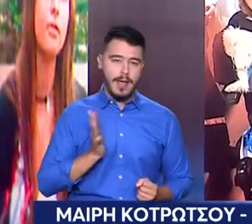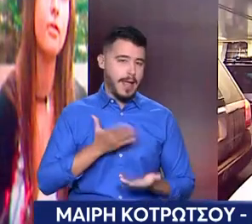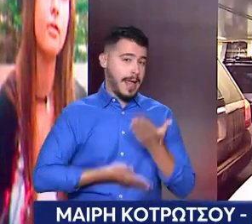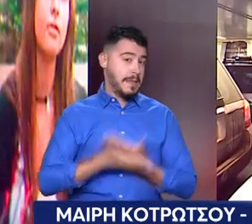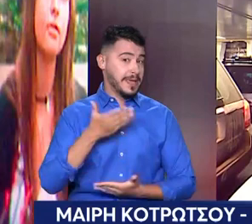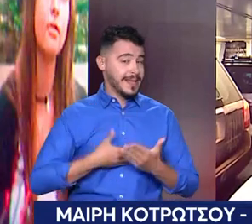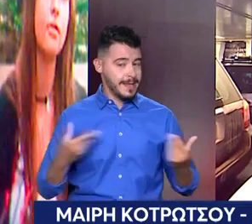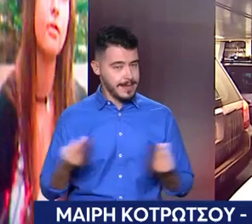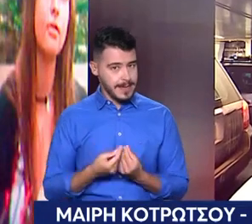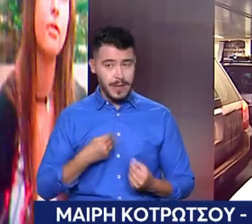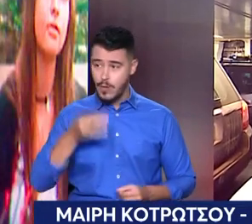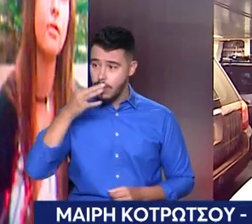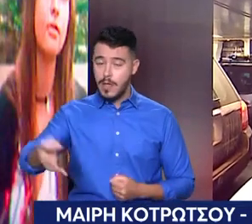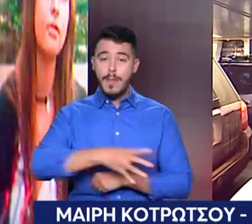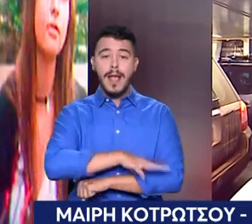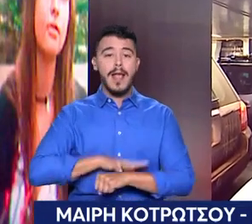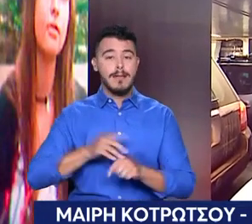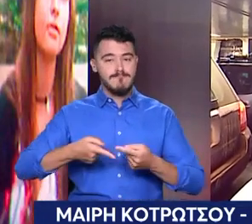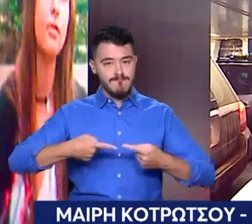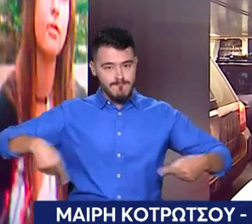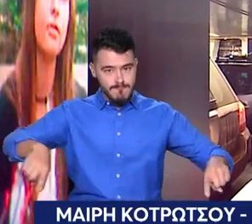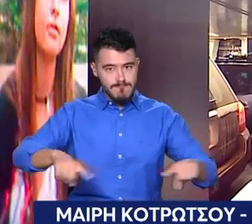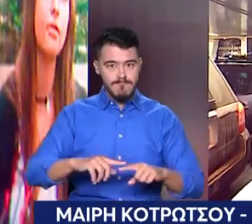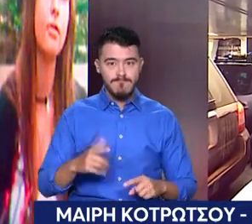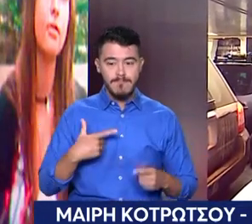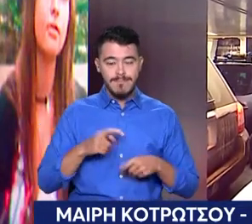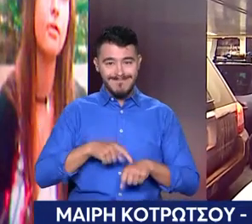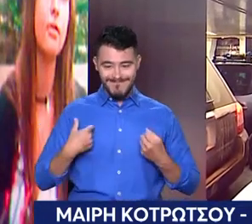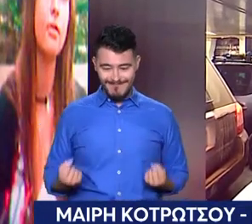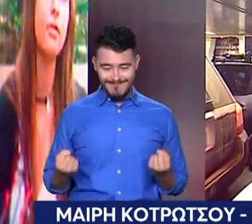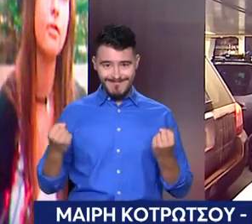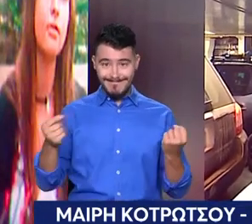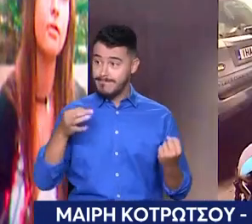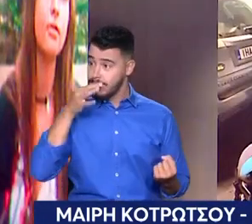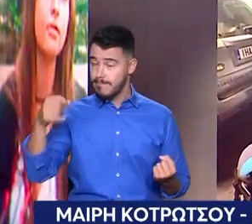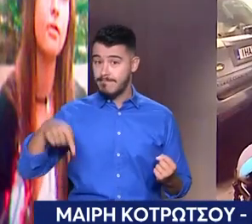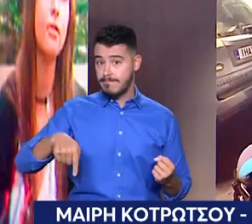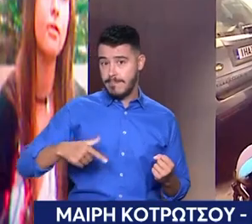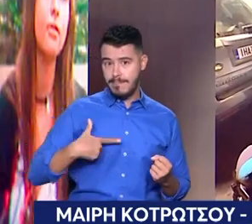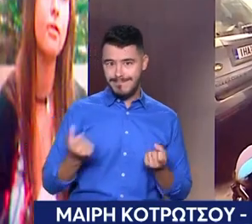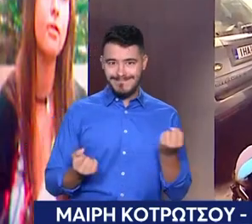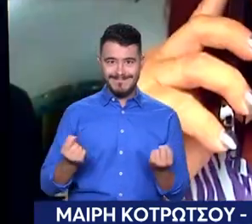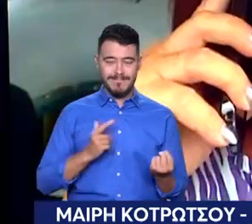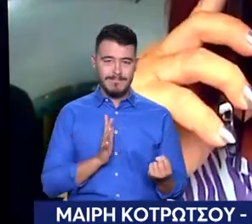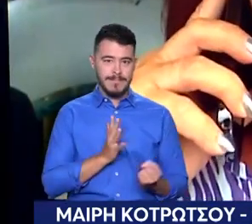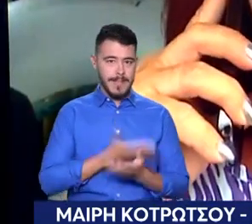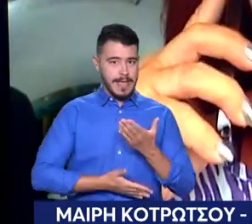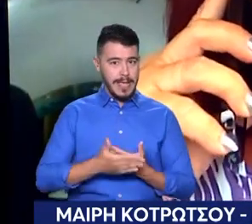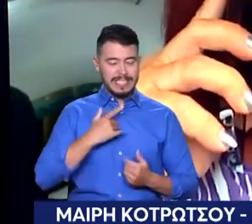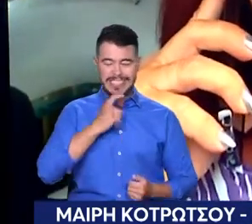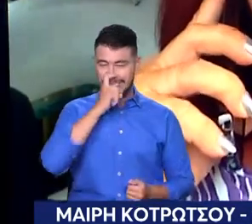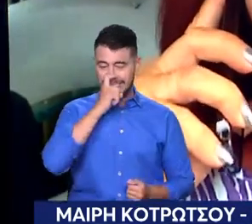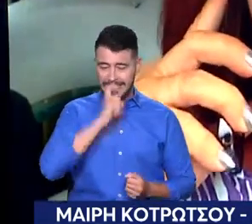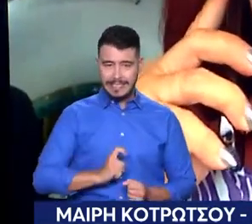ενώ το είπα και στο λιμεναρχείο, αλλά και στον άνθρωπο κατά την επιβίβαση που ήταν αρμόδιος και ανοίγει από πίσω, οπότε χρειάζεται λίγο χώρο για να